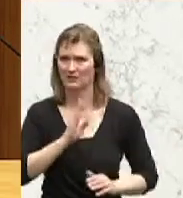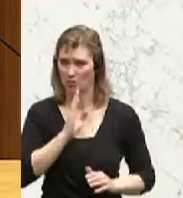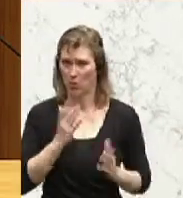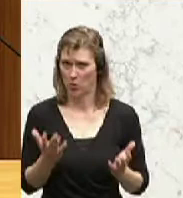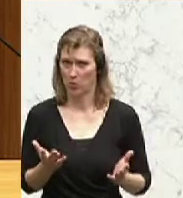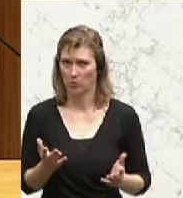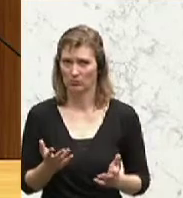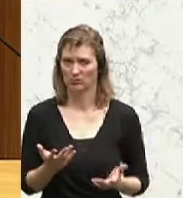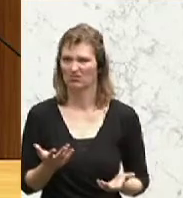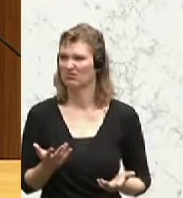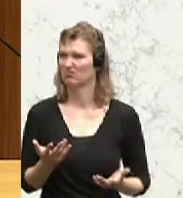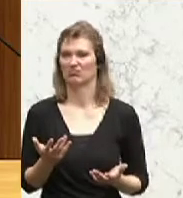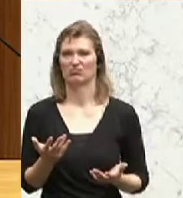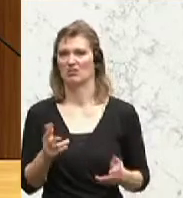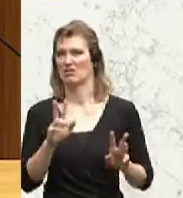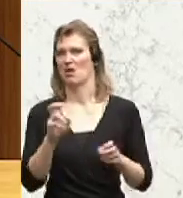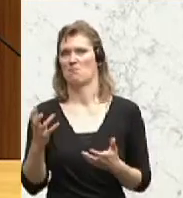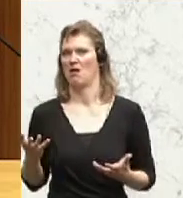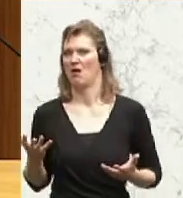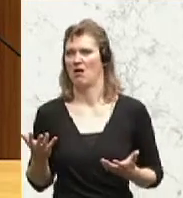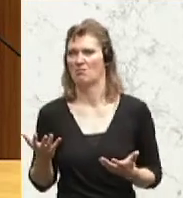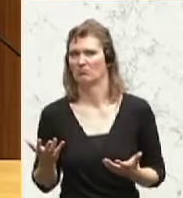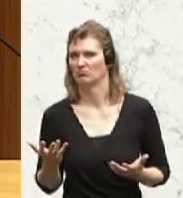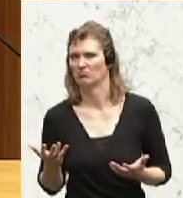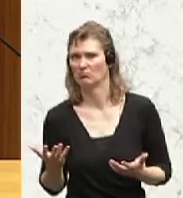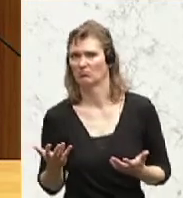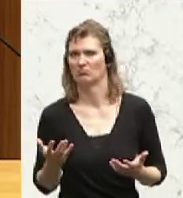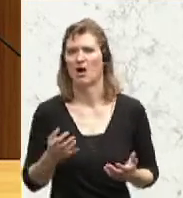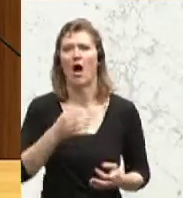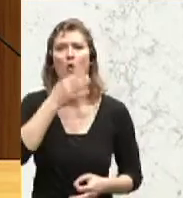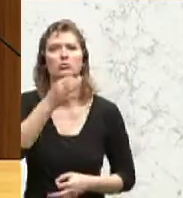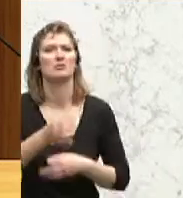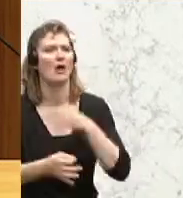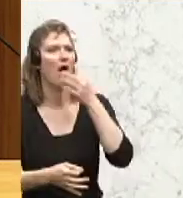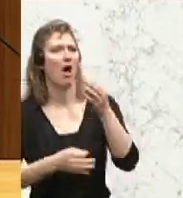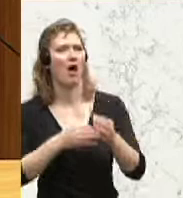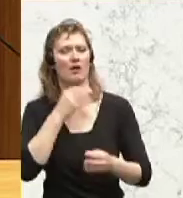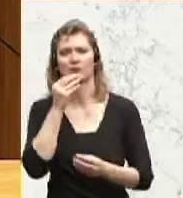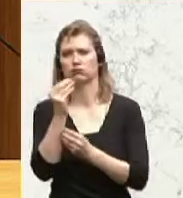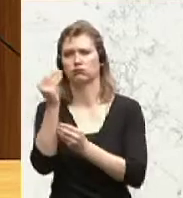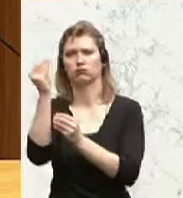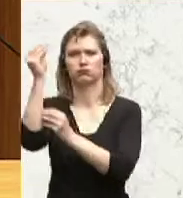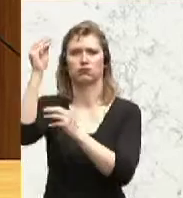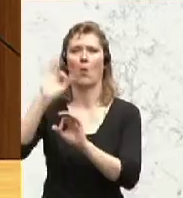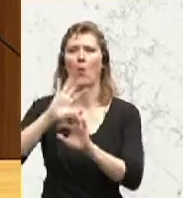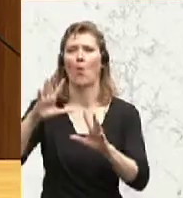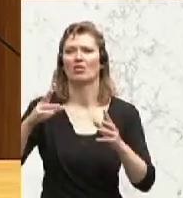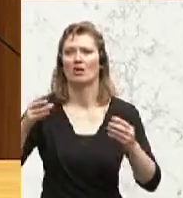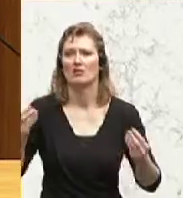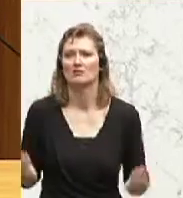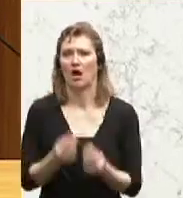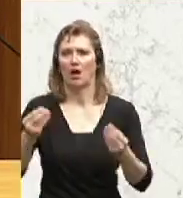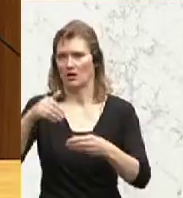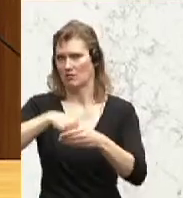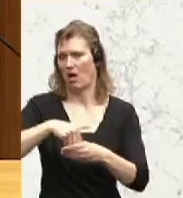damit konfrontiert ist, dass man Aussagen unsachlichster Natur aufnehmen muss und sich damit dann